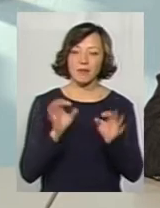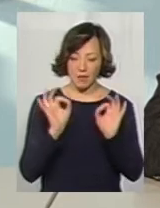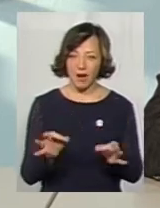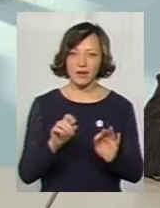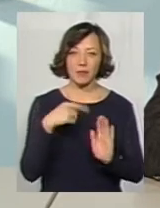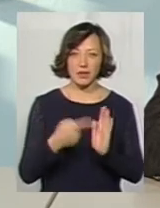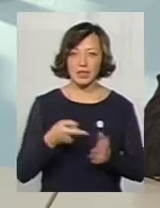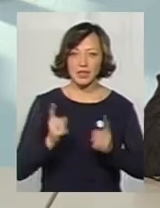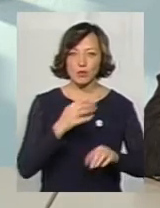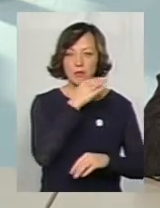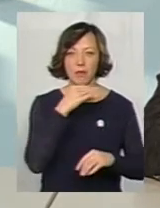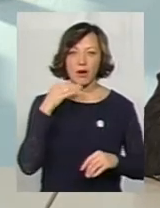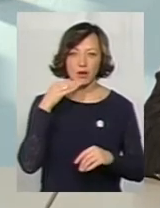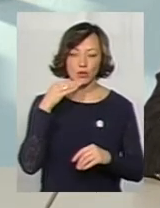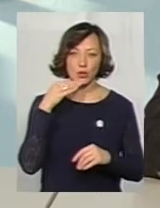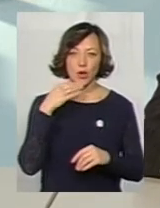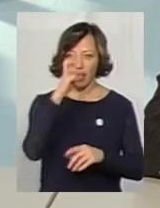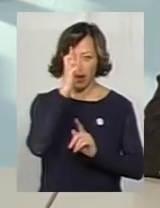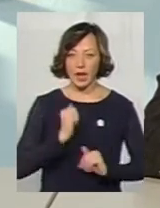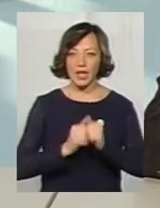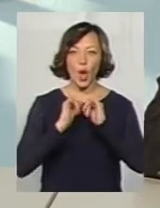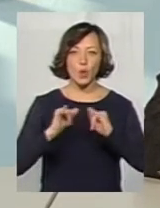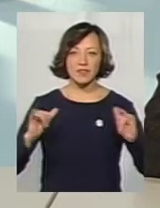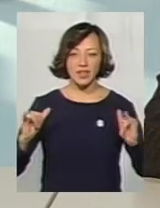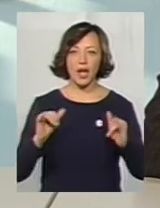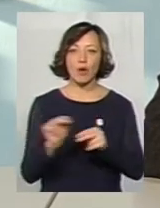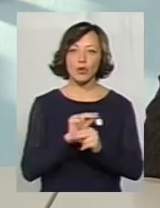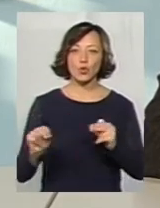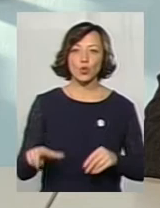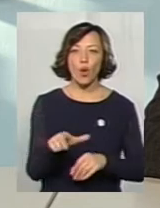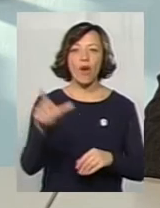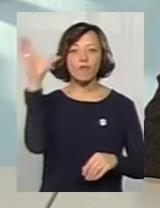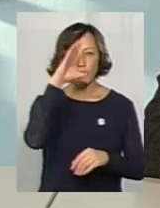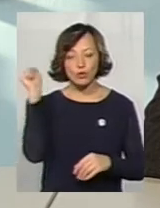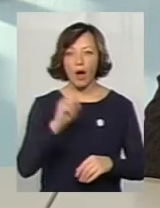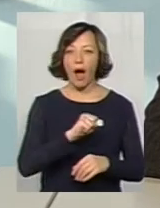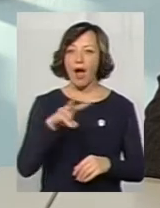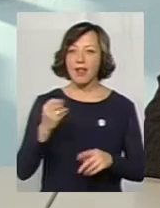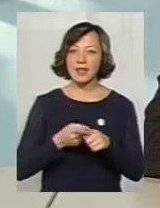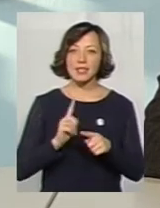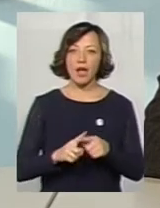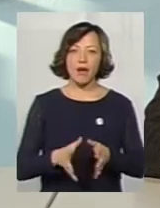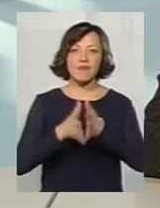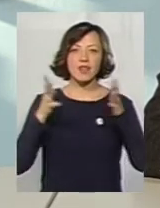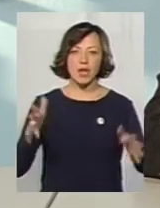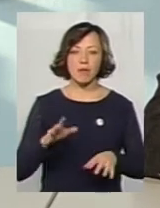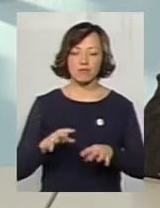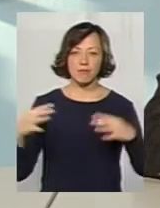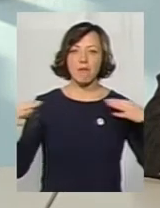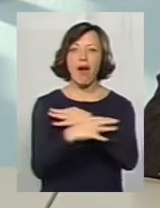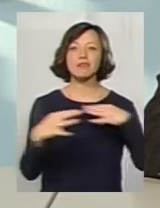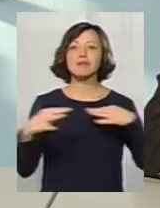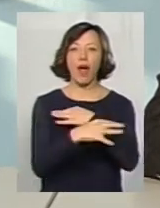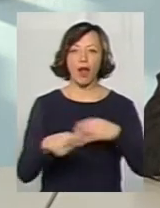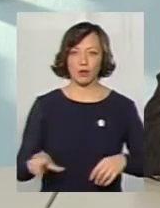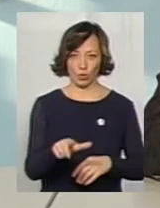питання, тому що дійсно дуже багато країн, розвинутих країн ремонтують дороги вночі. Але переважно це магістральні дороги. Я теж свого